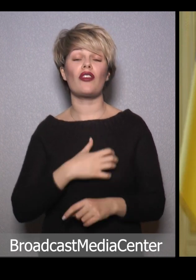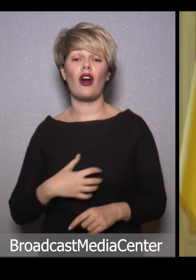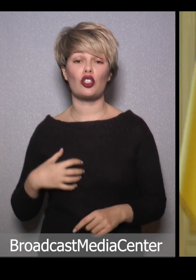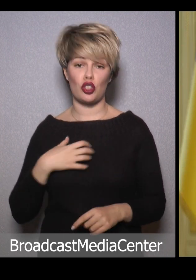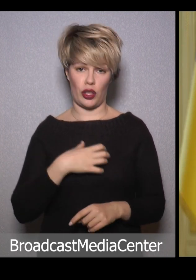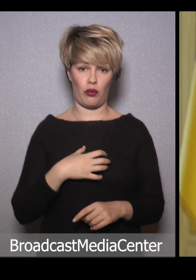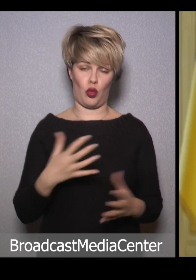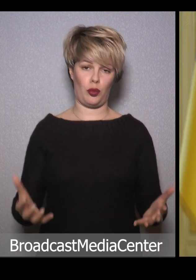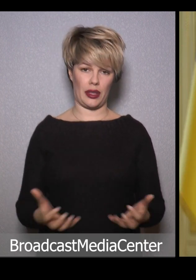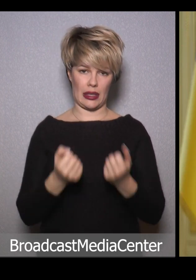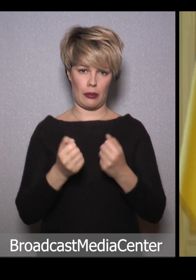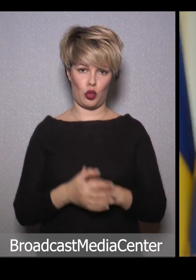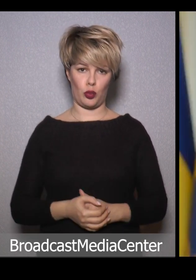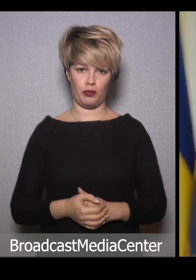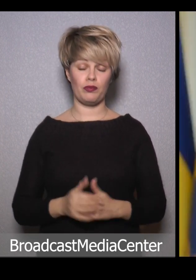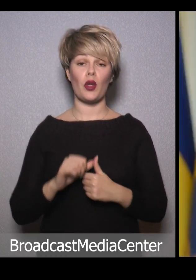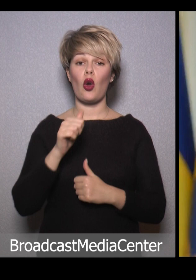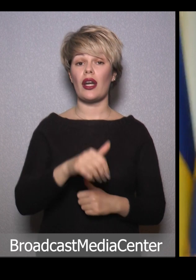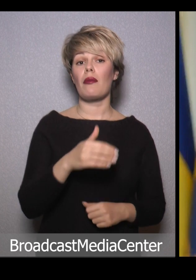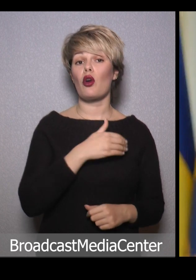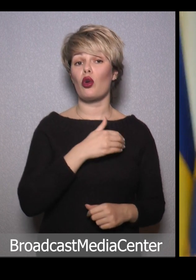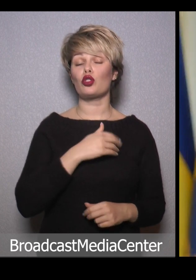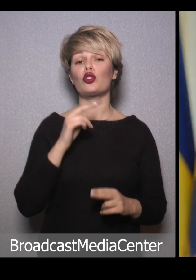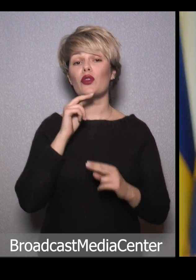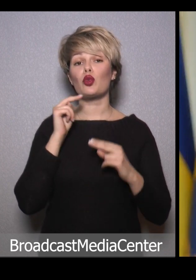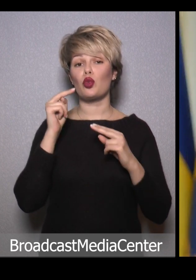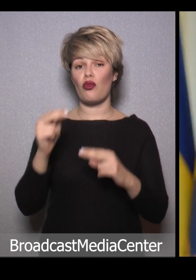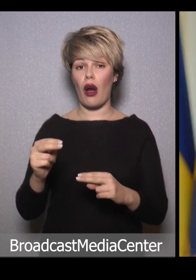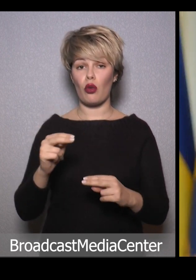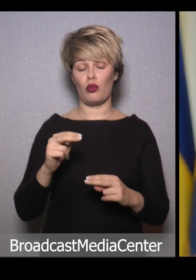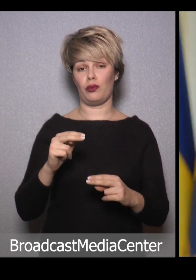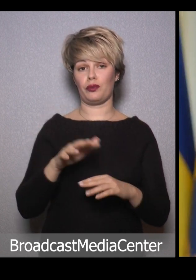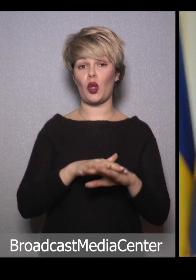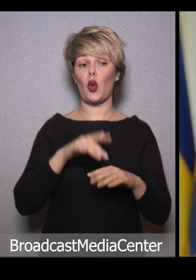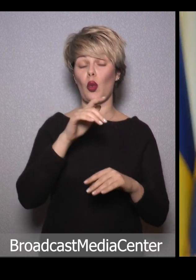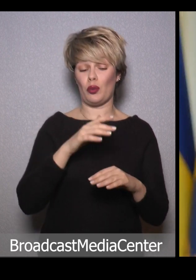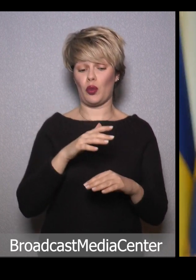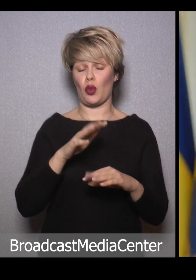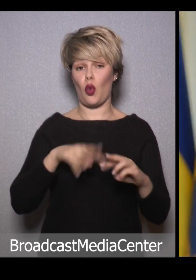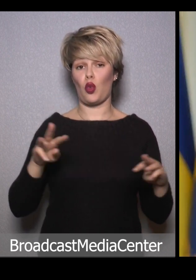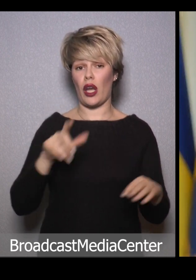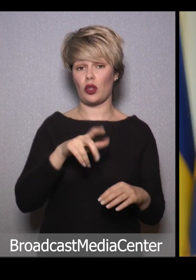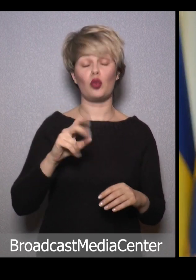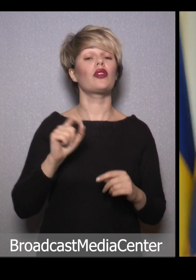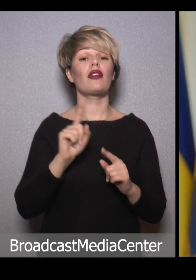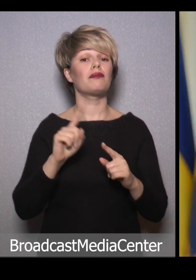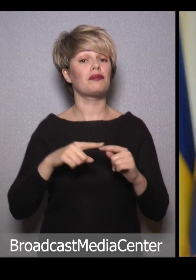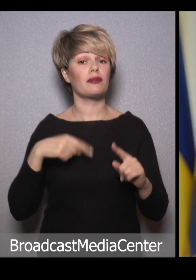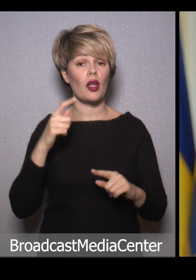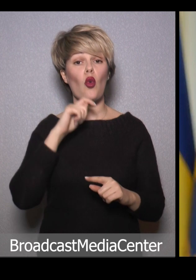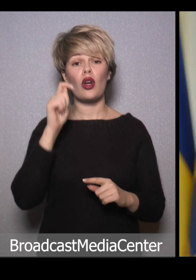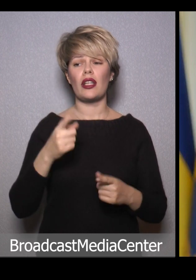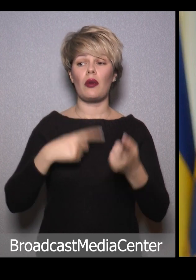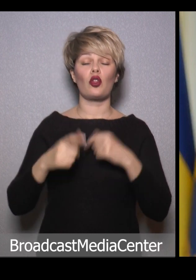важливу підтримку. Окремо хочу звернути увагу уряду на наступне. Зараз в Україну